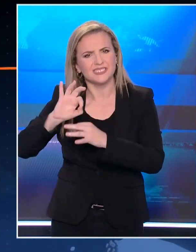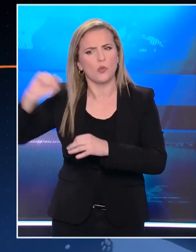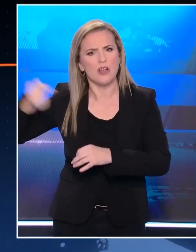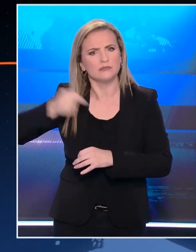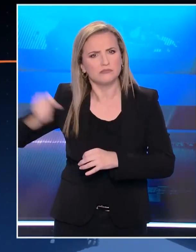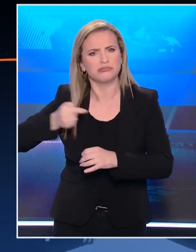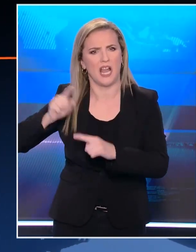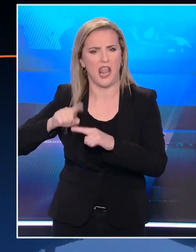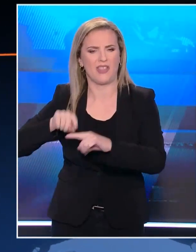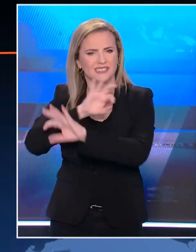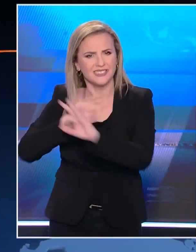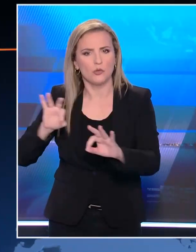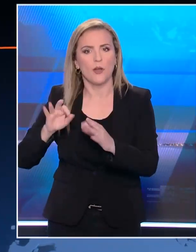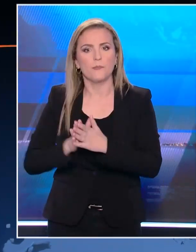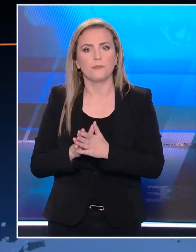χρησιμοποιήσει εναντίον της Ελλάδας.